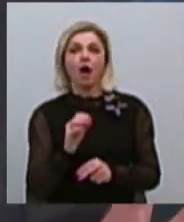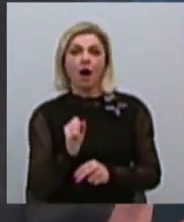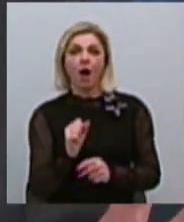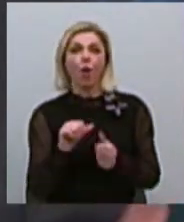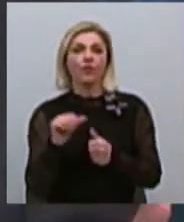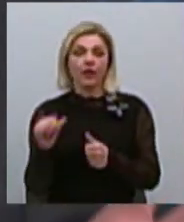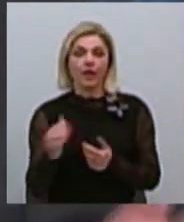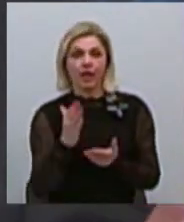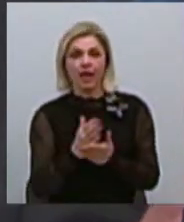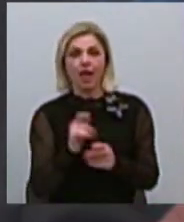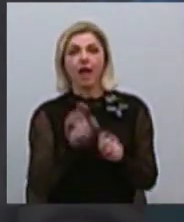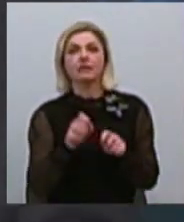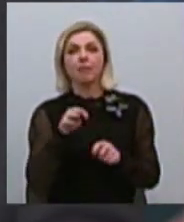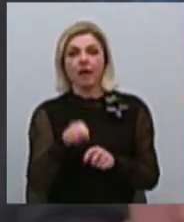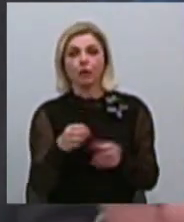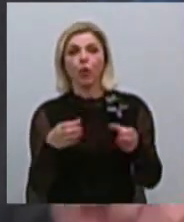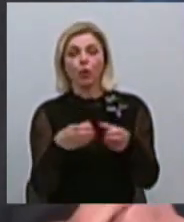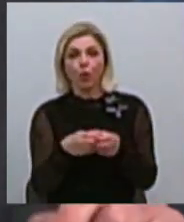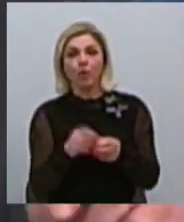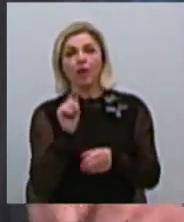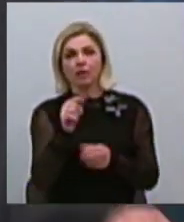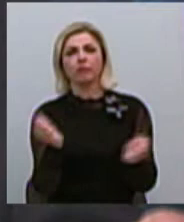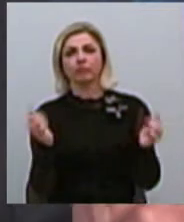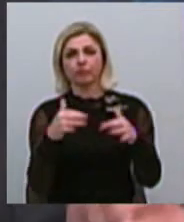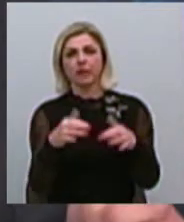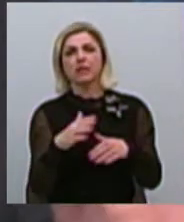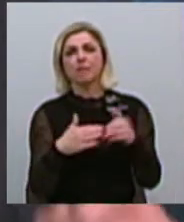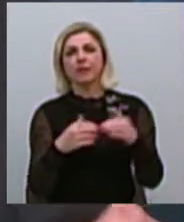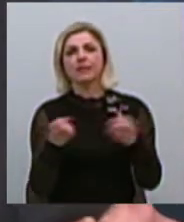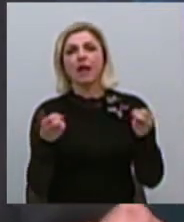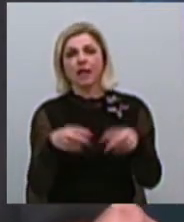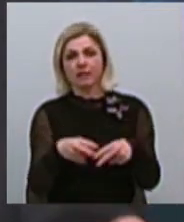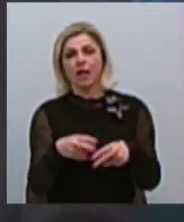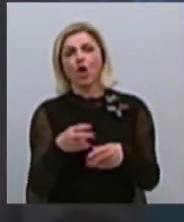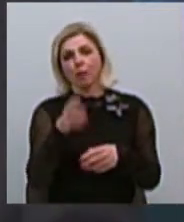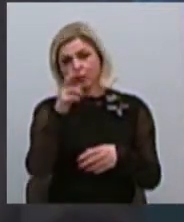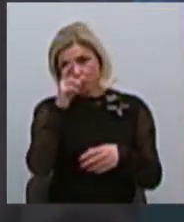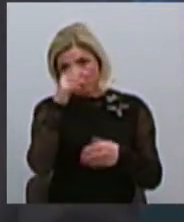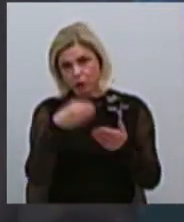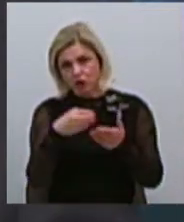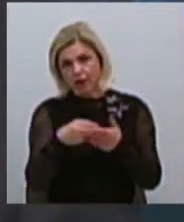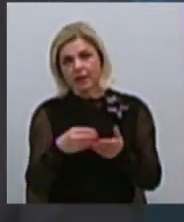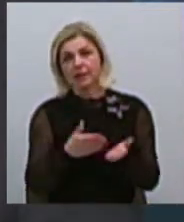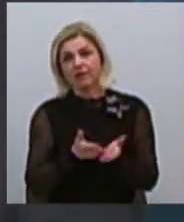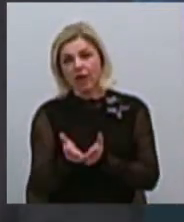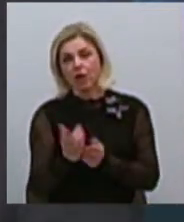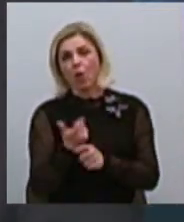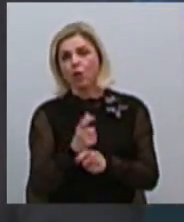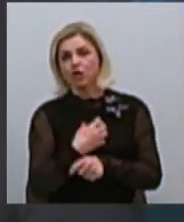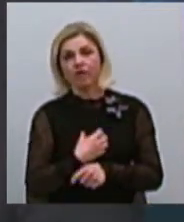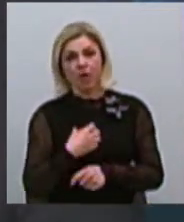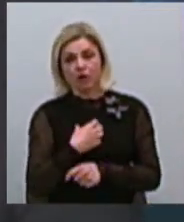отдельно є експертна група, там, де якраз і собрані спеціалісти бюджетной сфер, тому що дуже важливий момент, все,